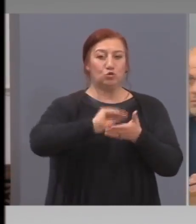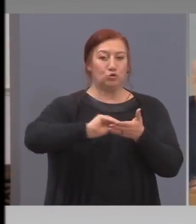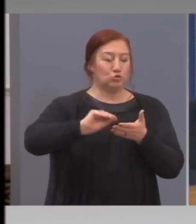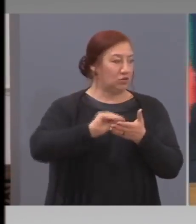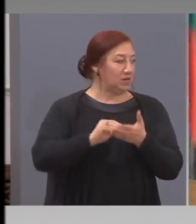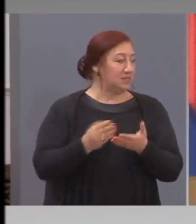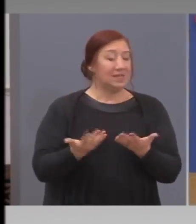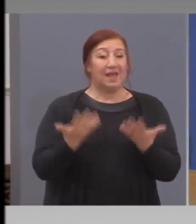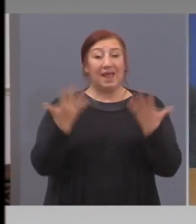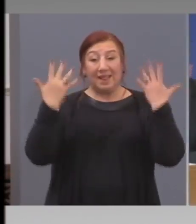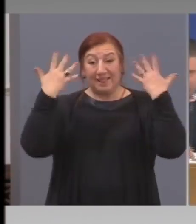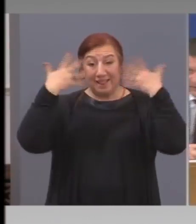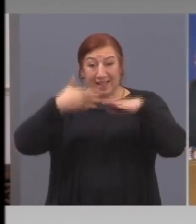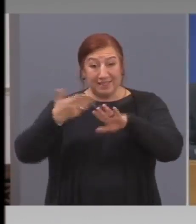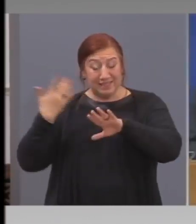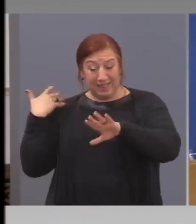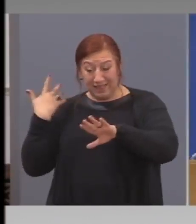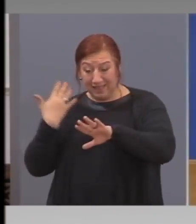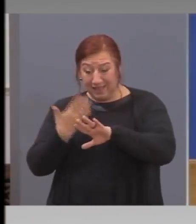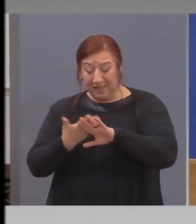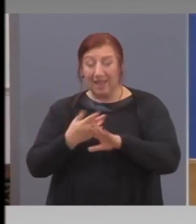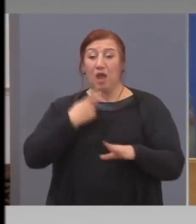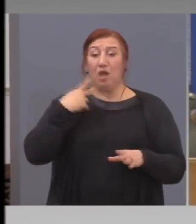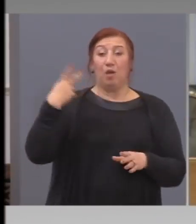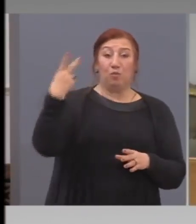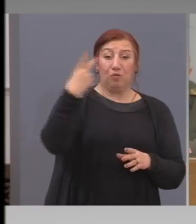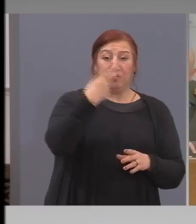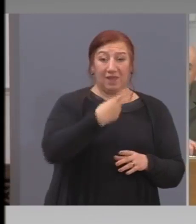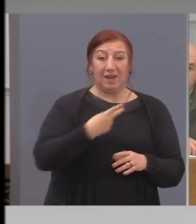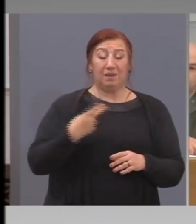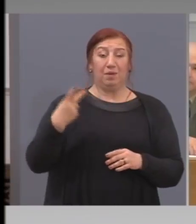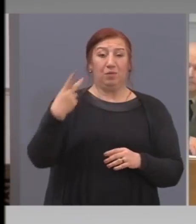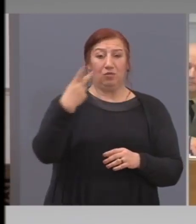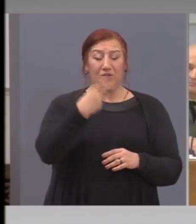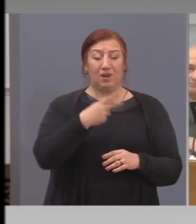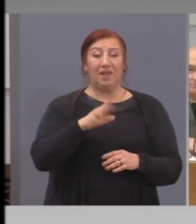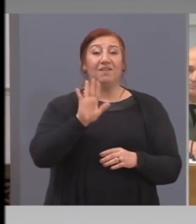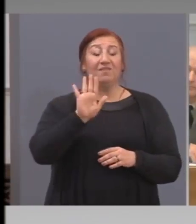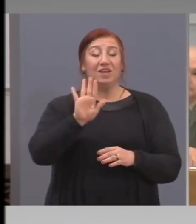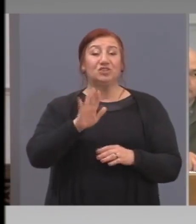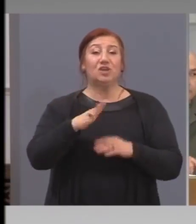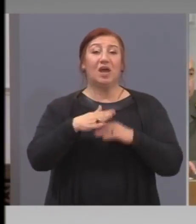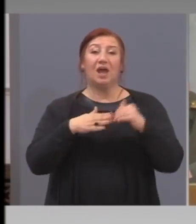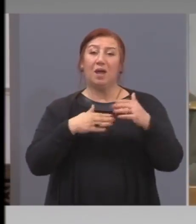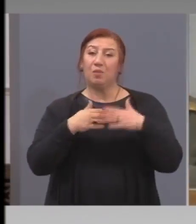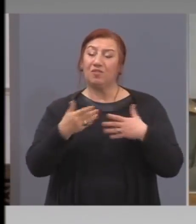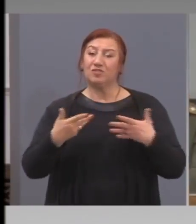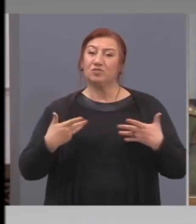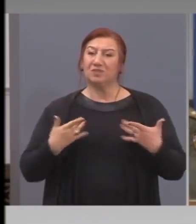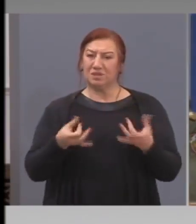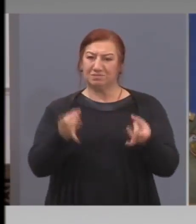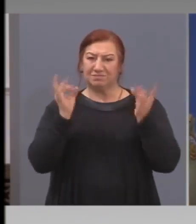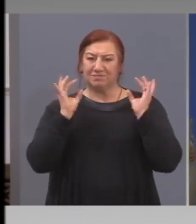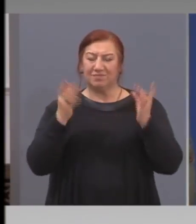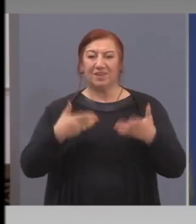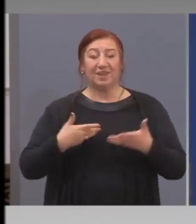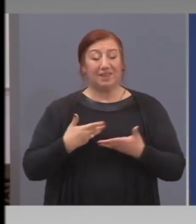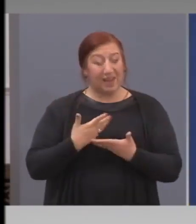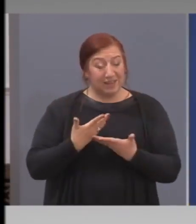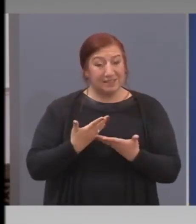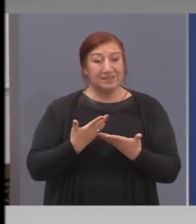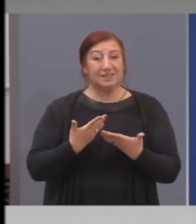повтаряме. От 10 дни. И вашия професионален интерес би следвал да е уловил, че